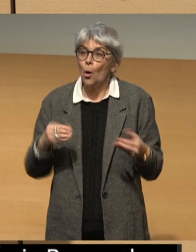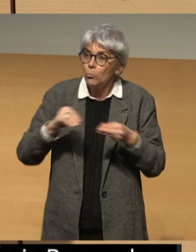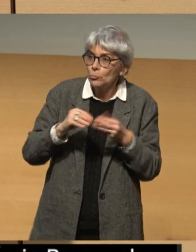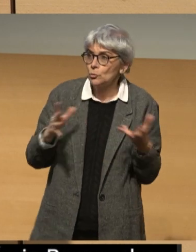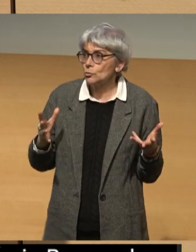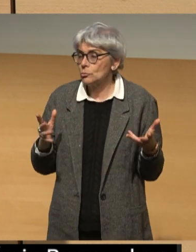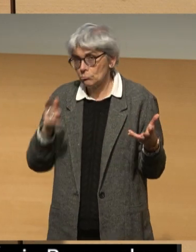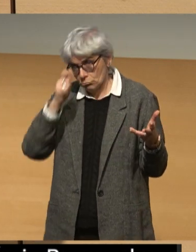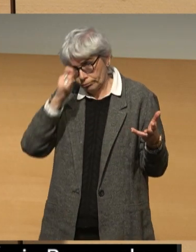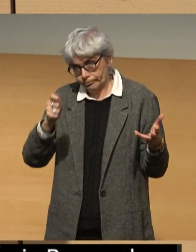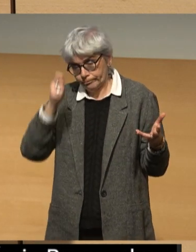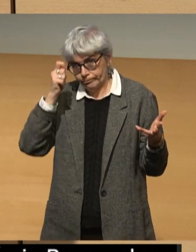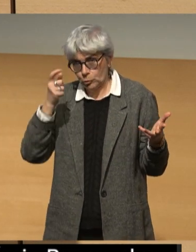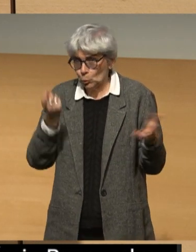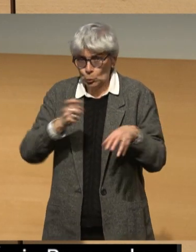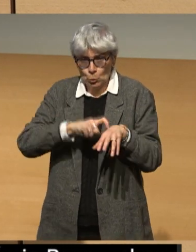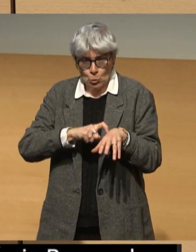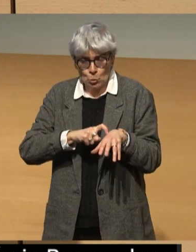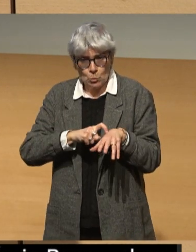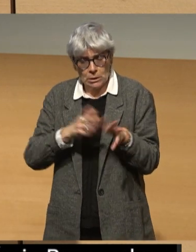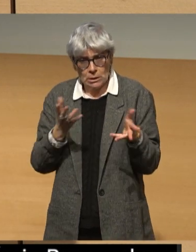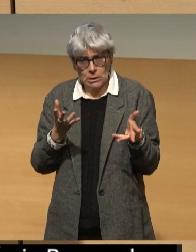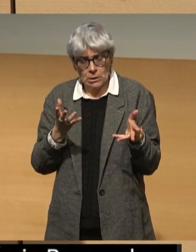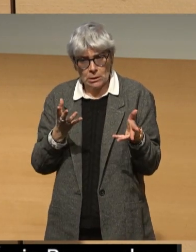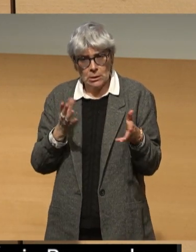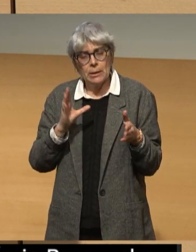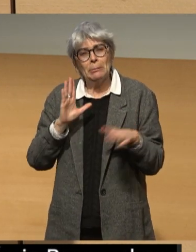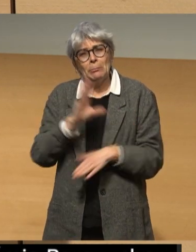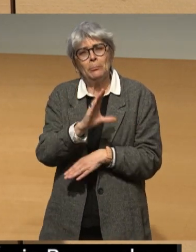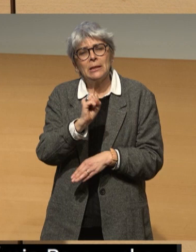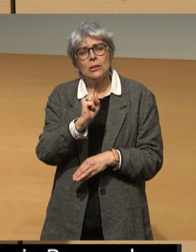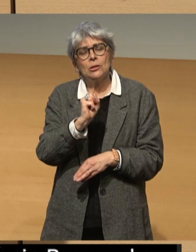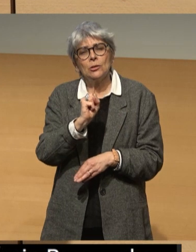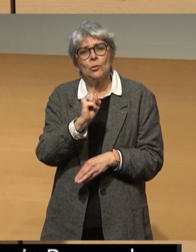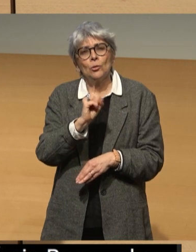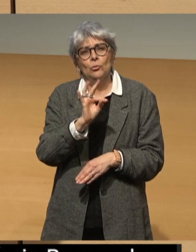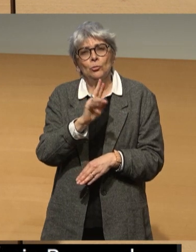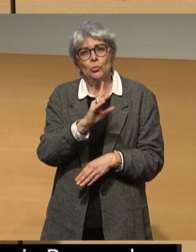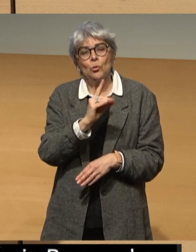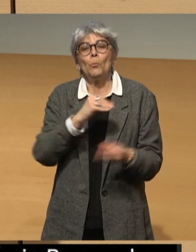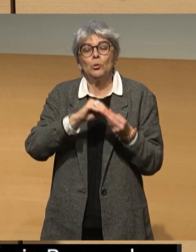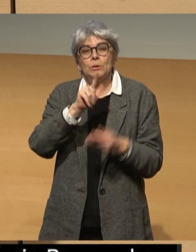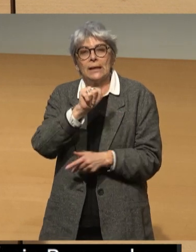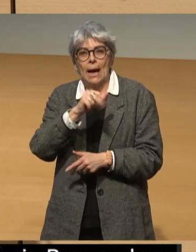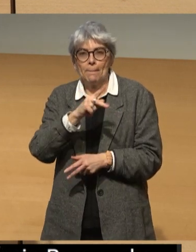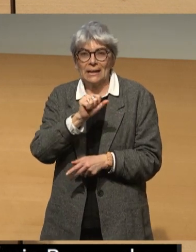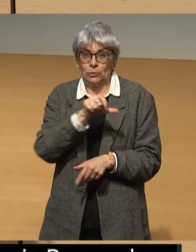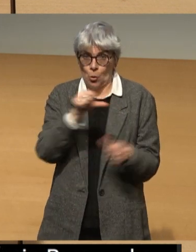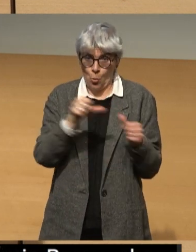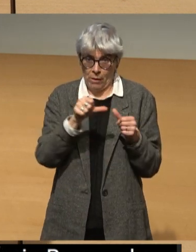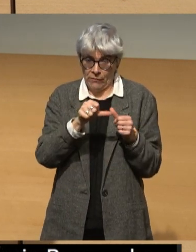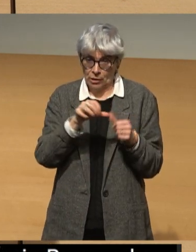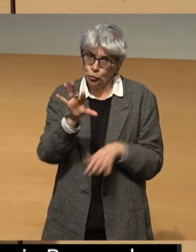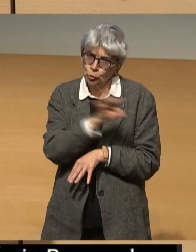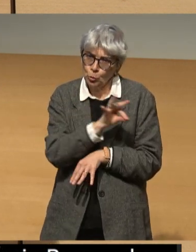à saluer immédiatement la démarche du studio Parolox et du GAPAS qui ont fait le choix de travailler